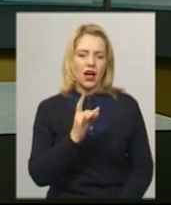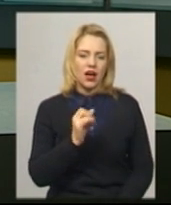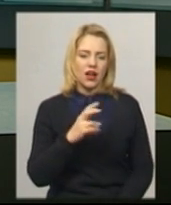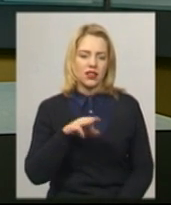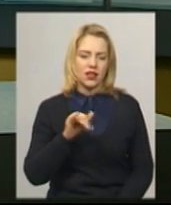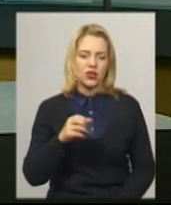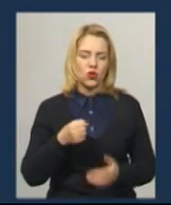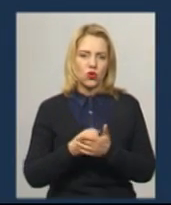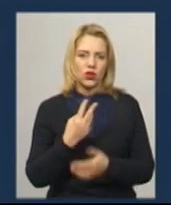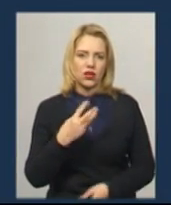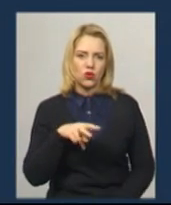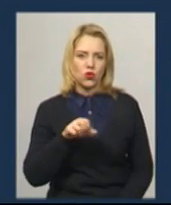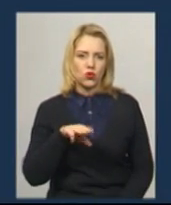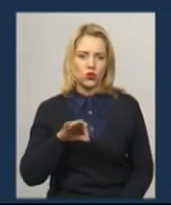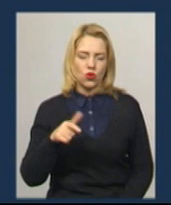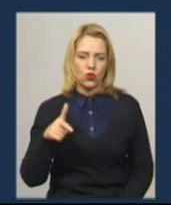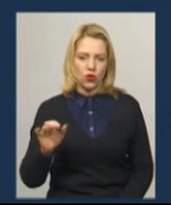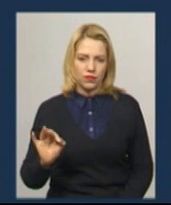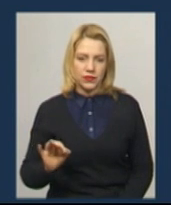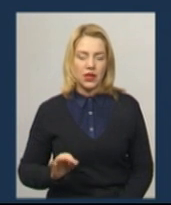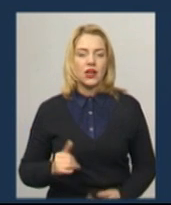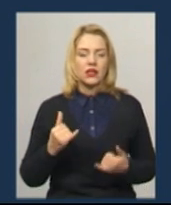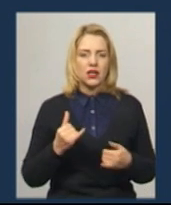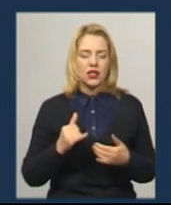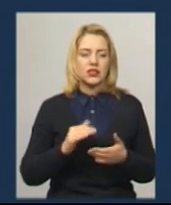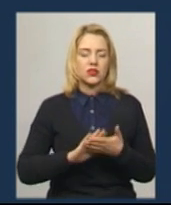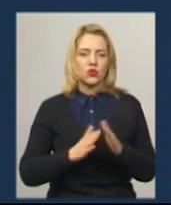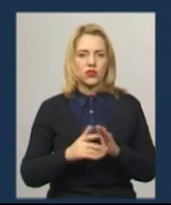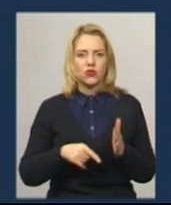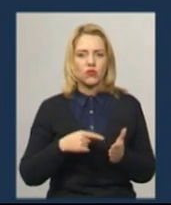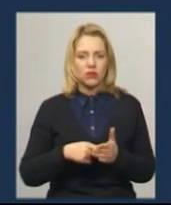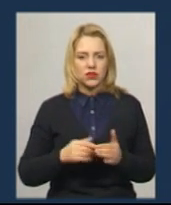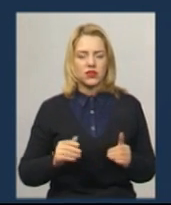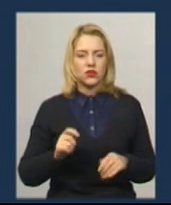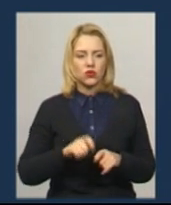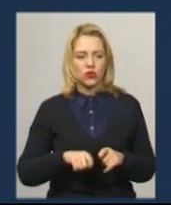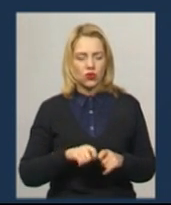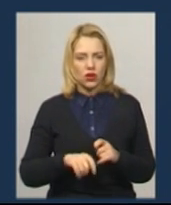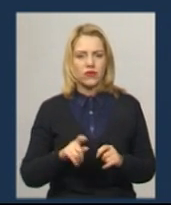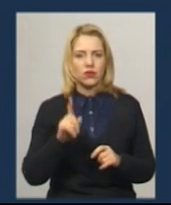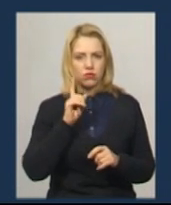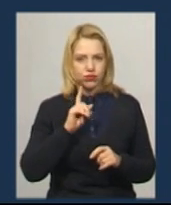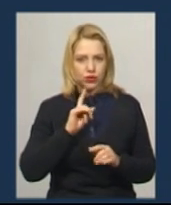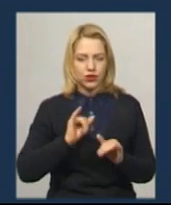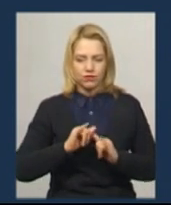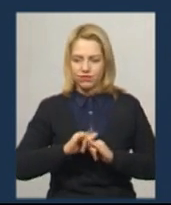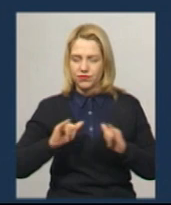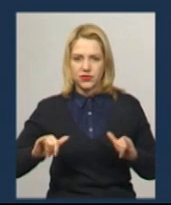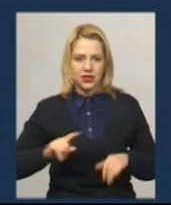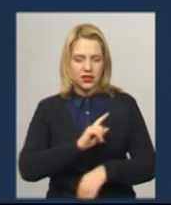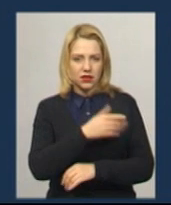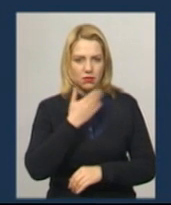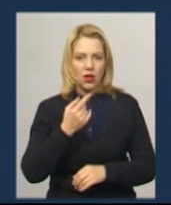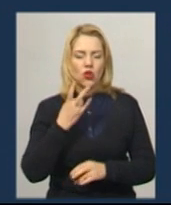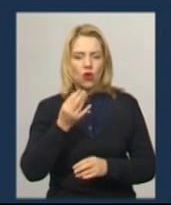включно. Наразі ситуація в місті контрольована, епідемічного порогу все не перевищено. За останній тиждень, особливо до сімейних лікарів,